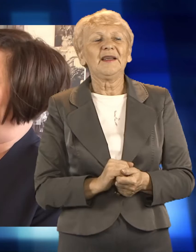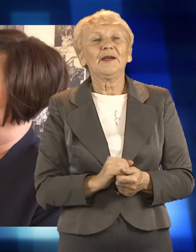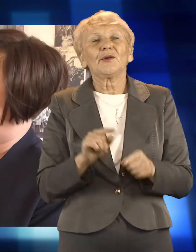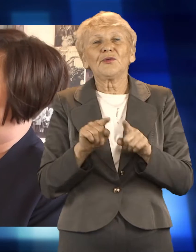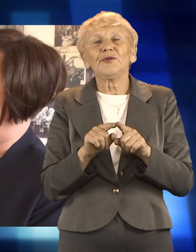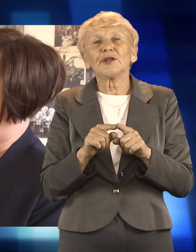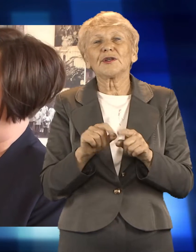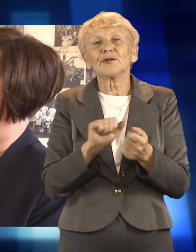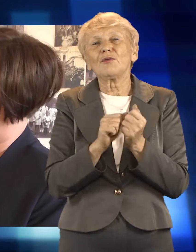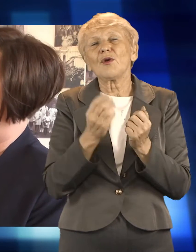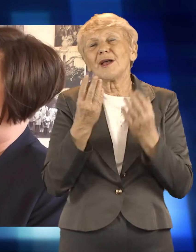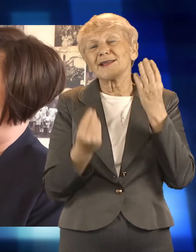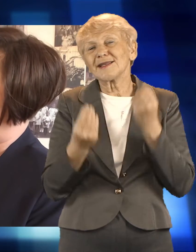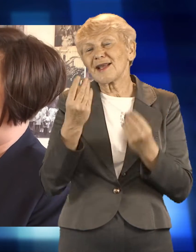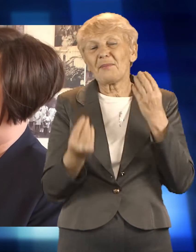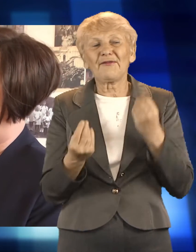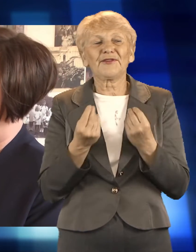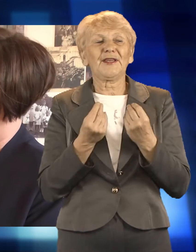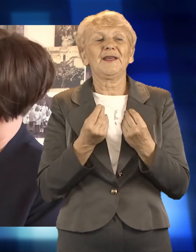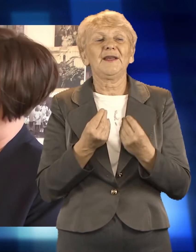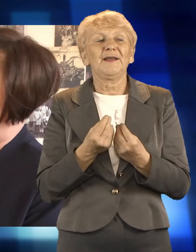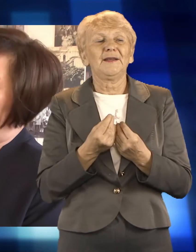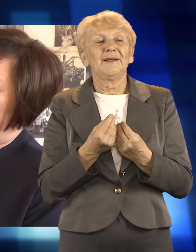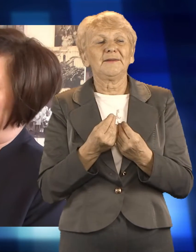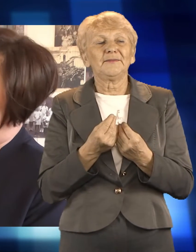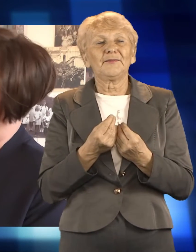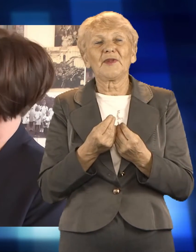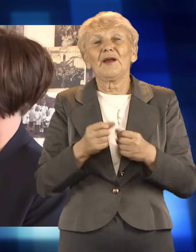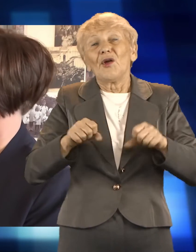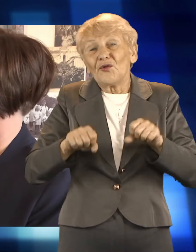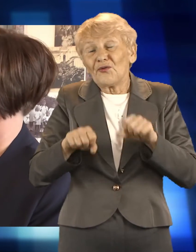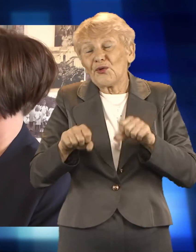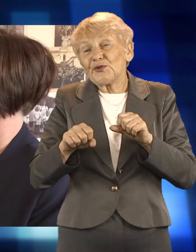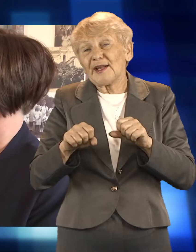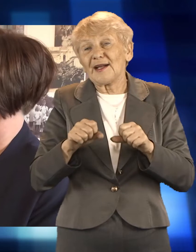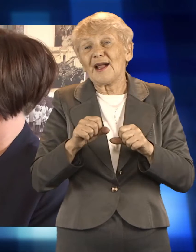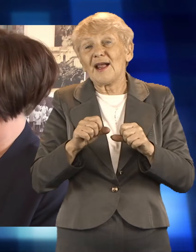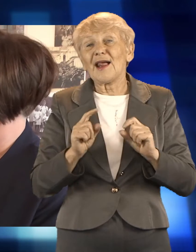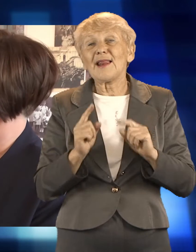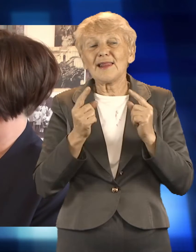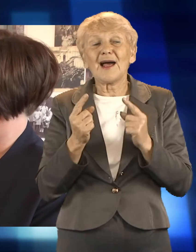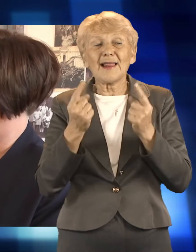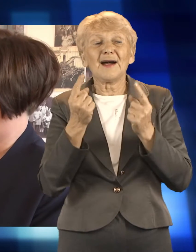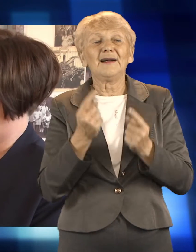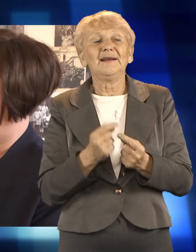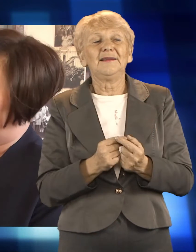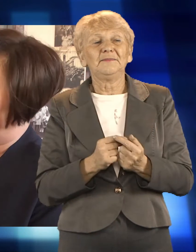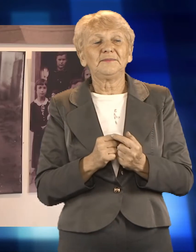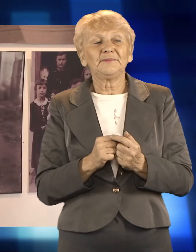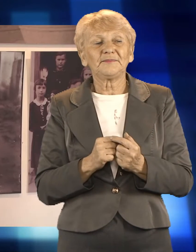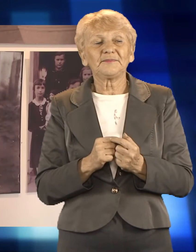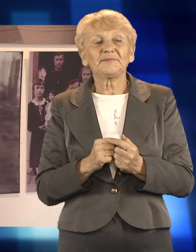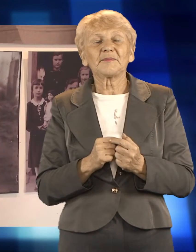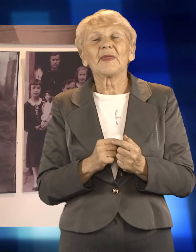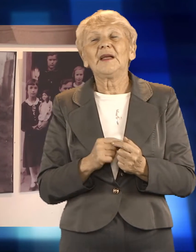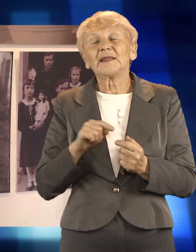zabawek dziecięcych skierowanych do dziewczynek wózka i lalek z pierwszej połowy XX wieku.